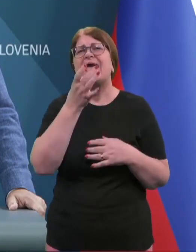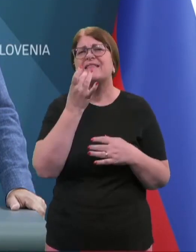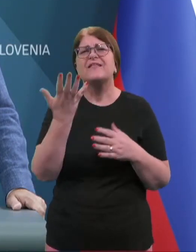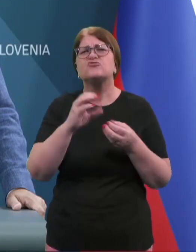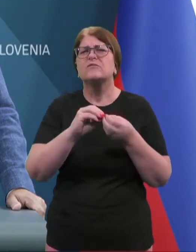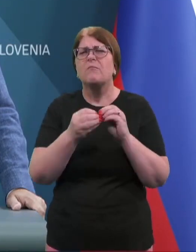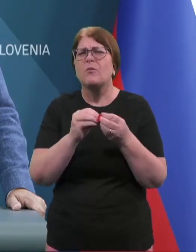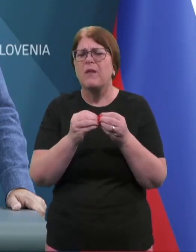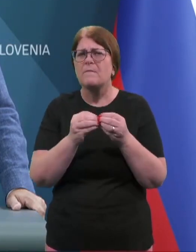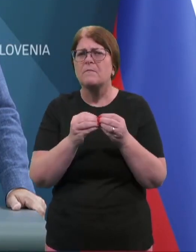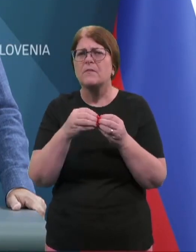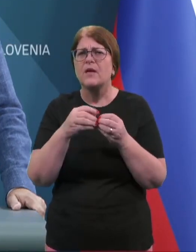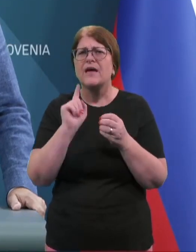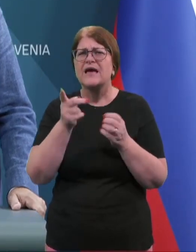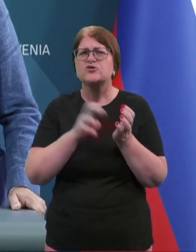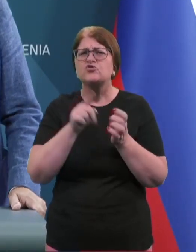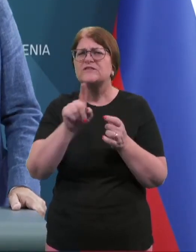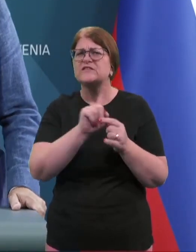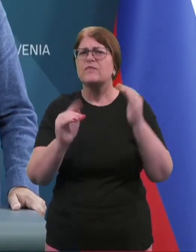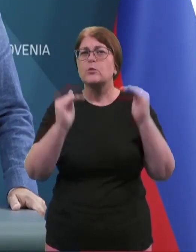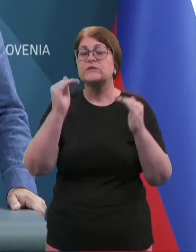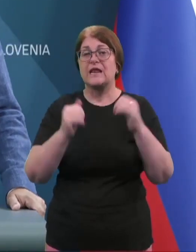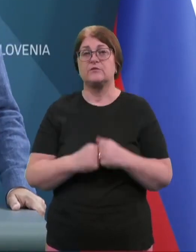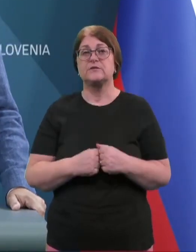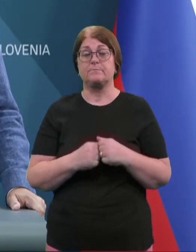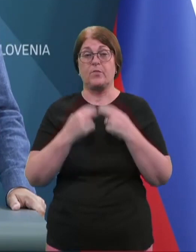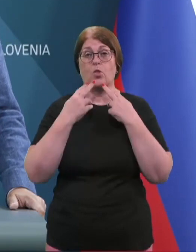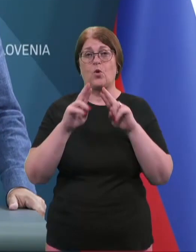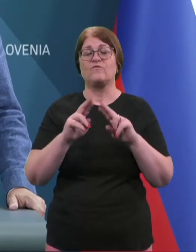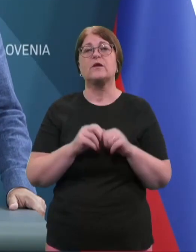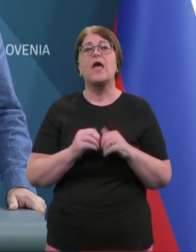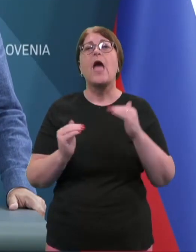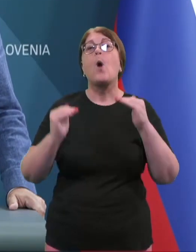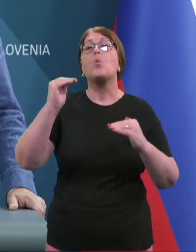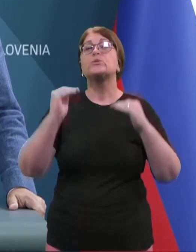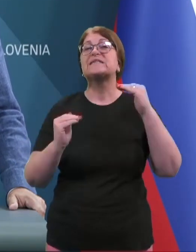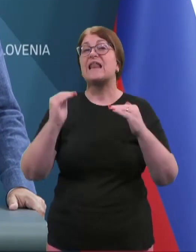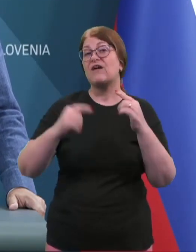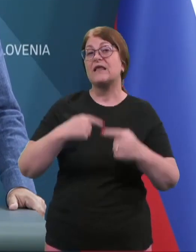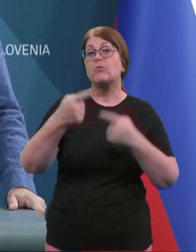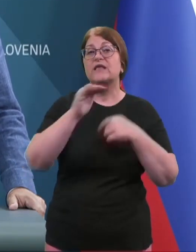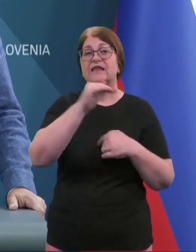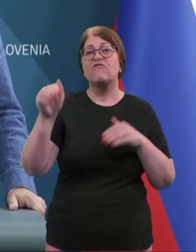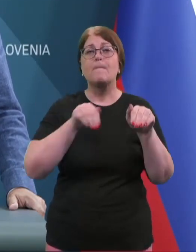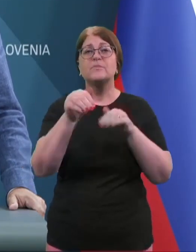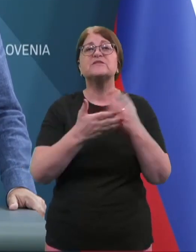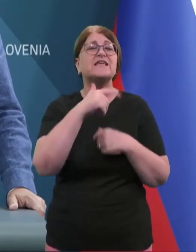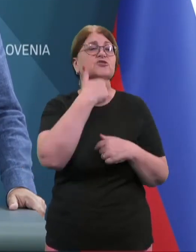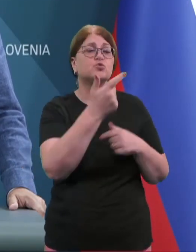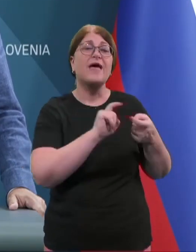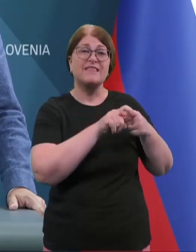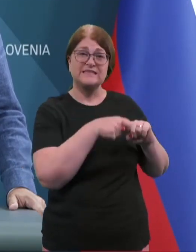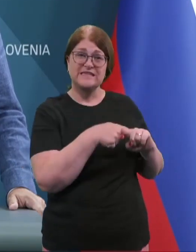zapleta, kaj so še tiste nevsklajenosti? Leta, vsklajevanje poteka na nivoju ministrstva za zonanje